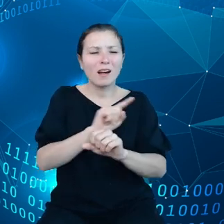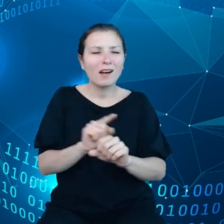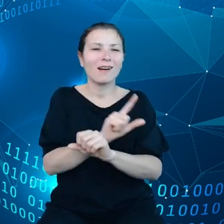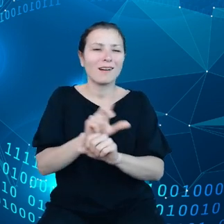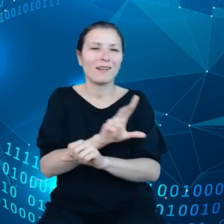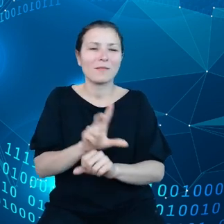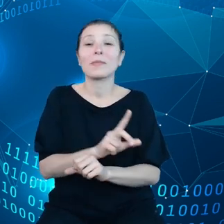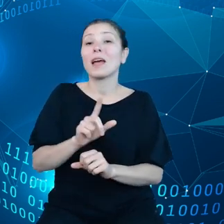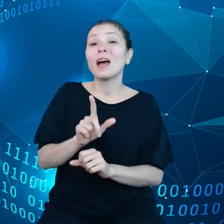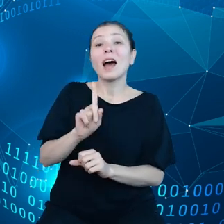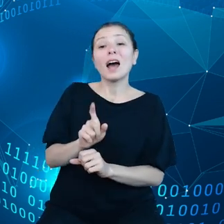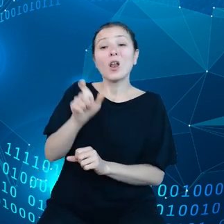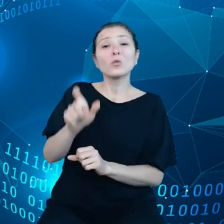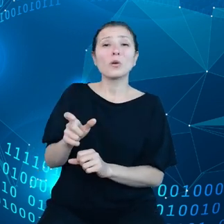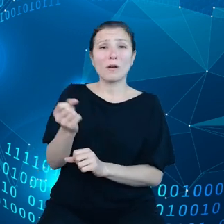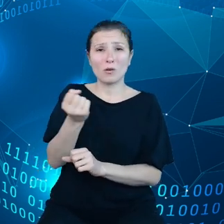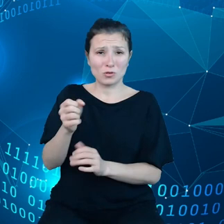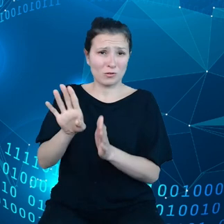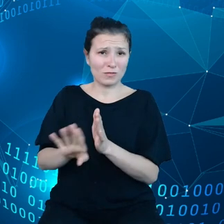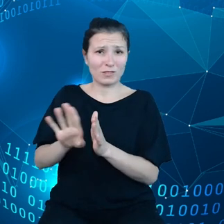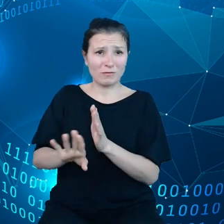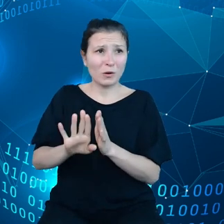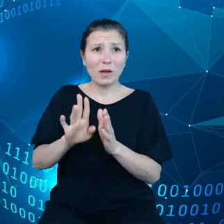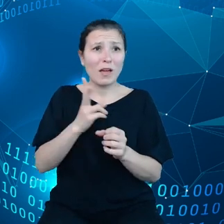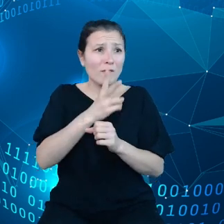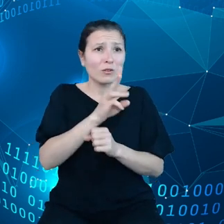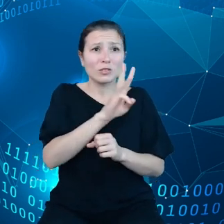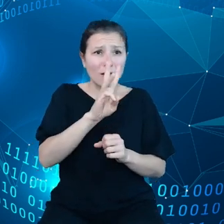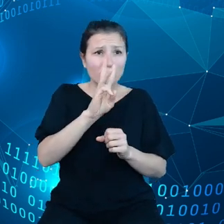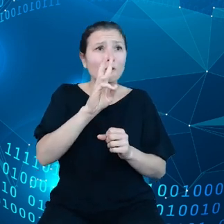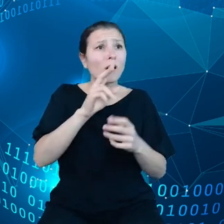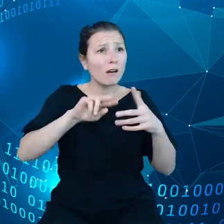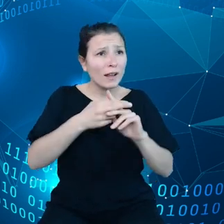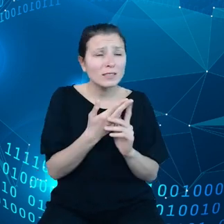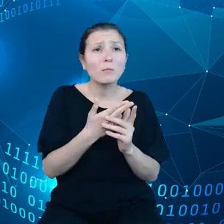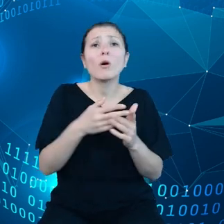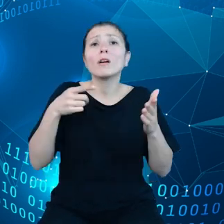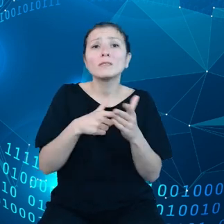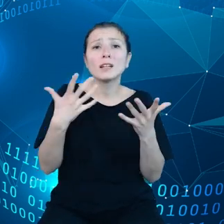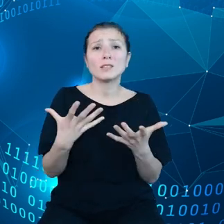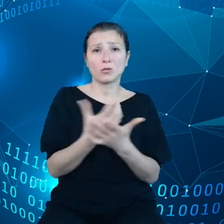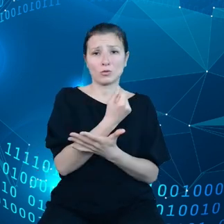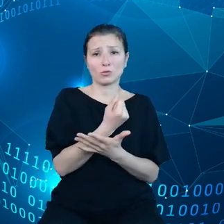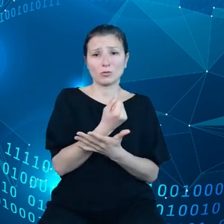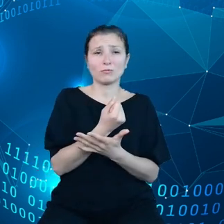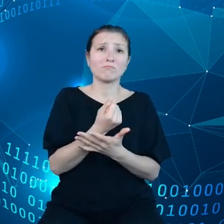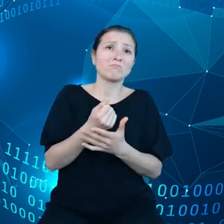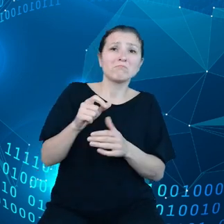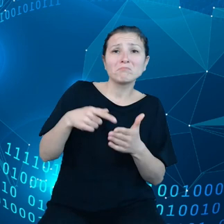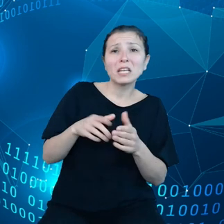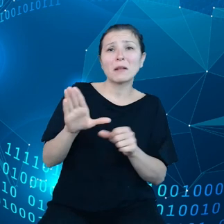tych rejestrów sięga tam po to, żeby zrealizować swój jakiś cel. Czy to jest cel biznesowy, czy to jest cel